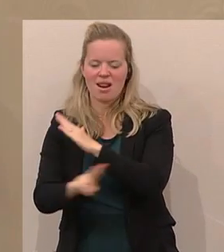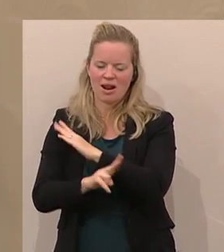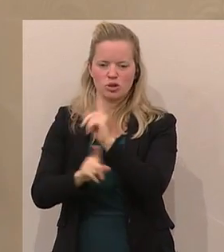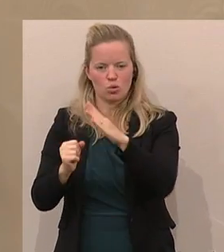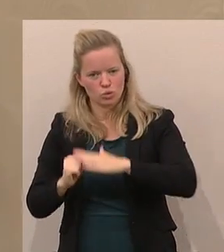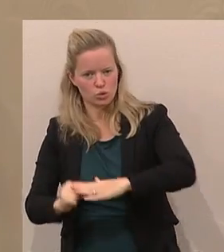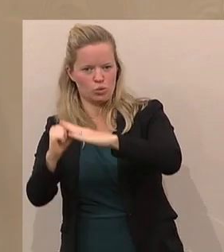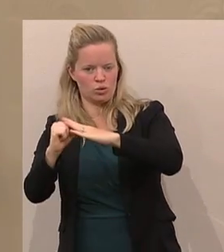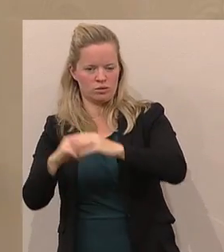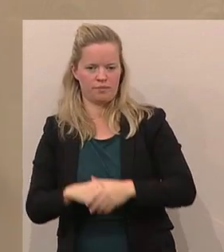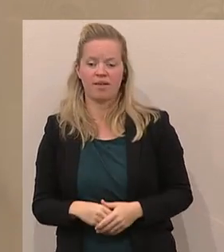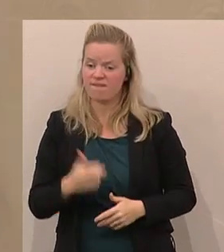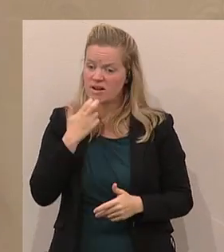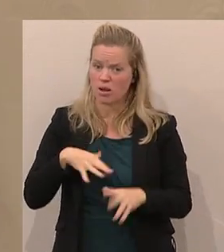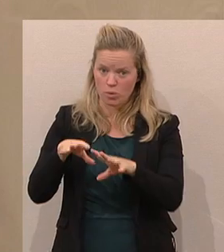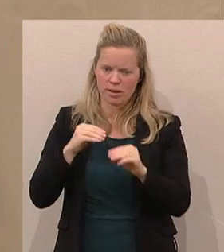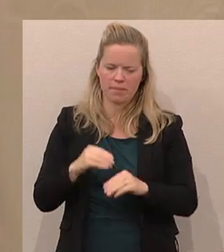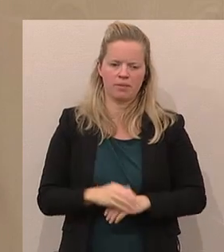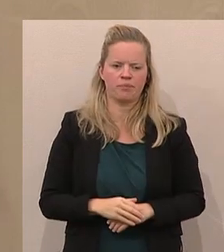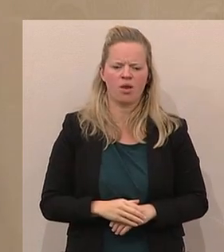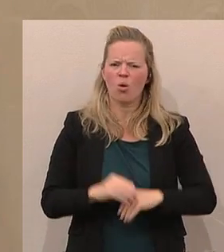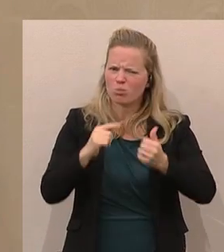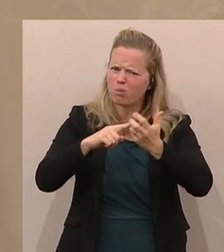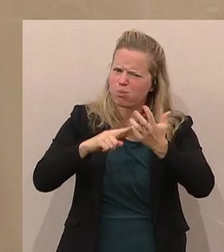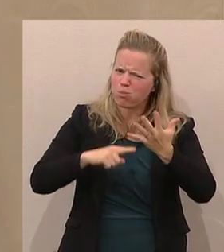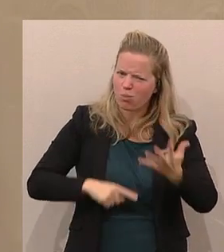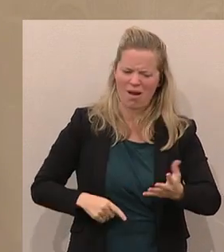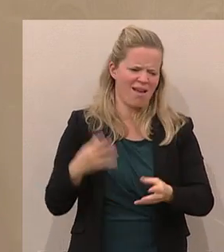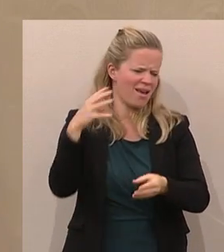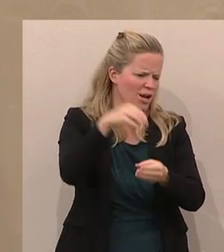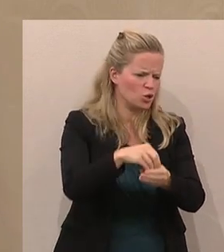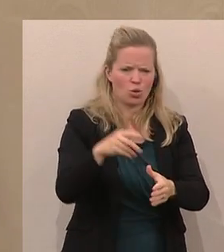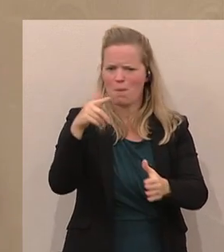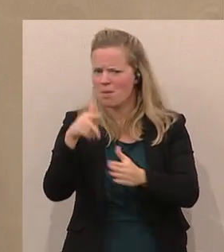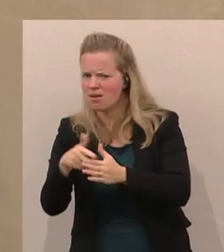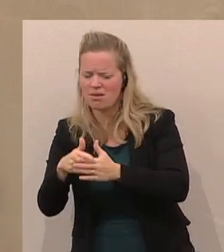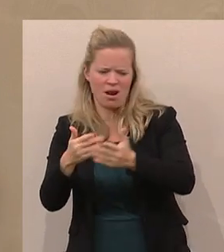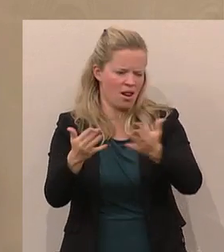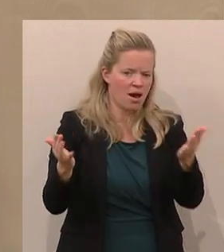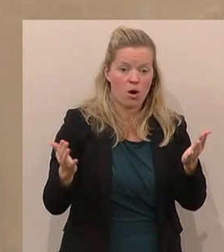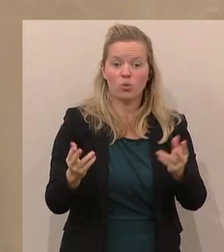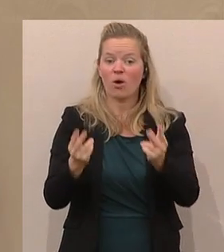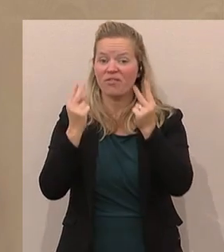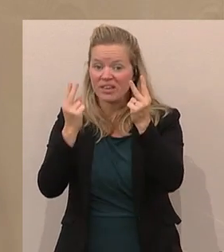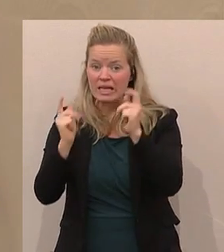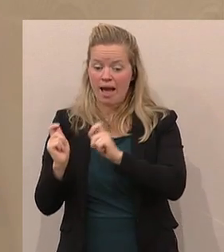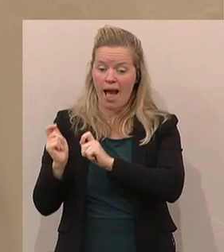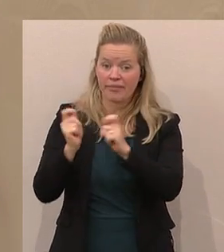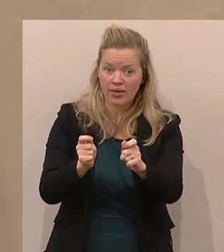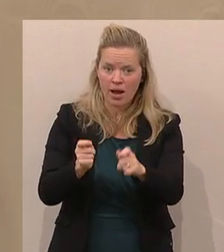Internatskosten übernehmen und so geht es weiter und weiter Inklusion Behinderten. Dann haben wir einen wichtigen Antrag, was die